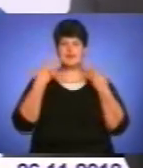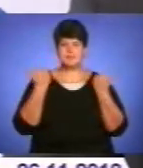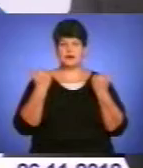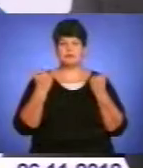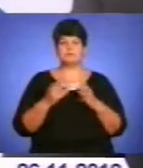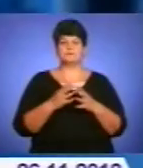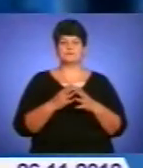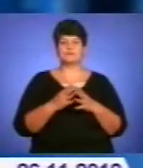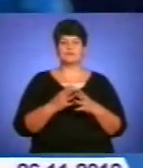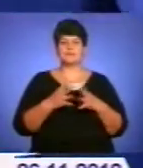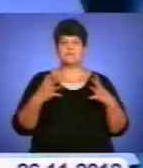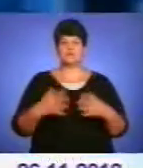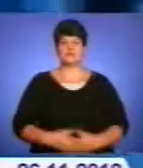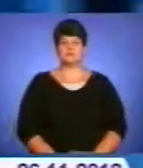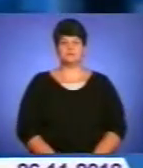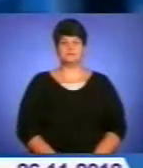більшості.